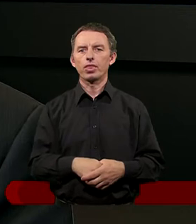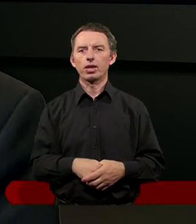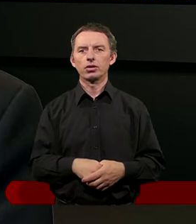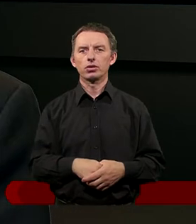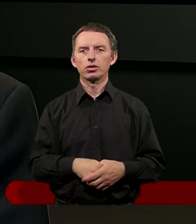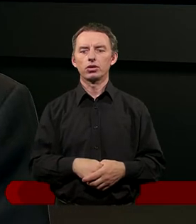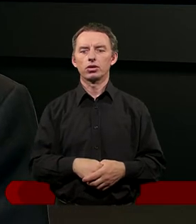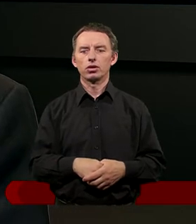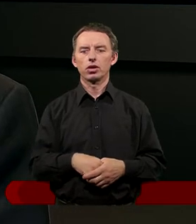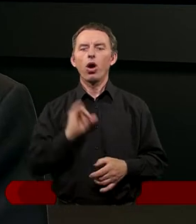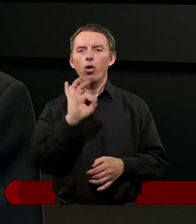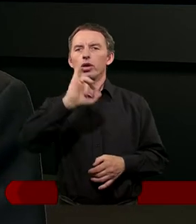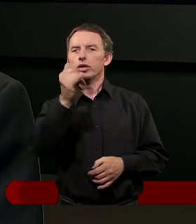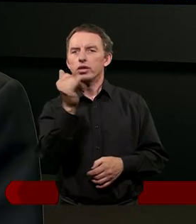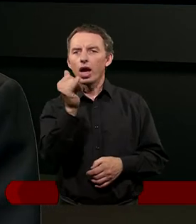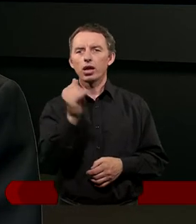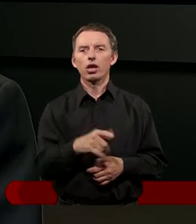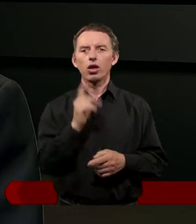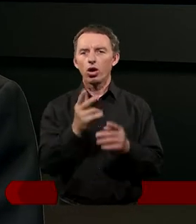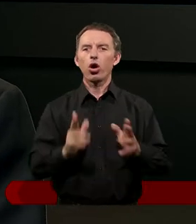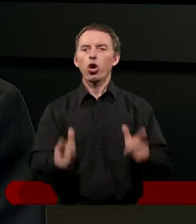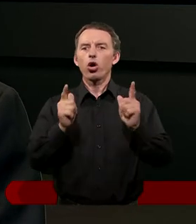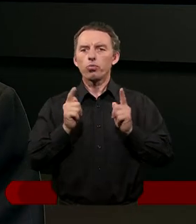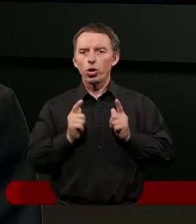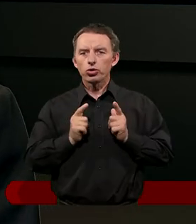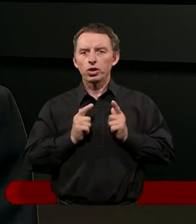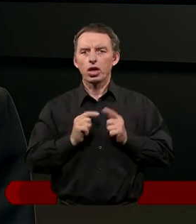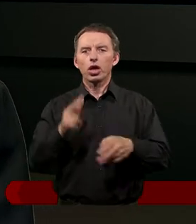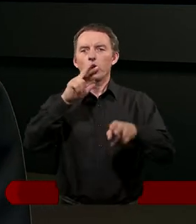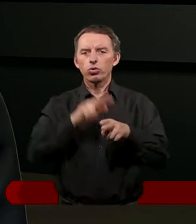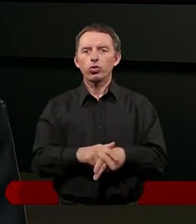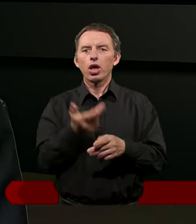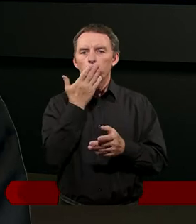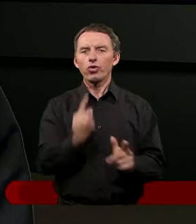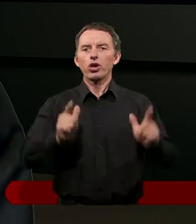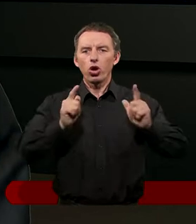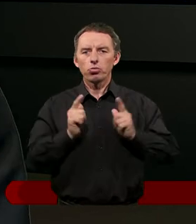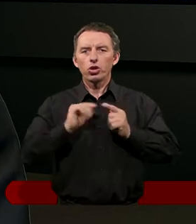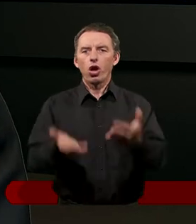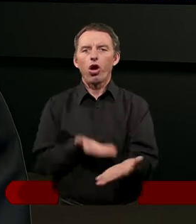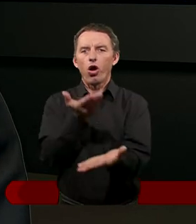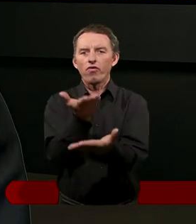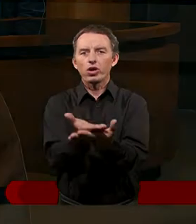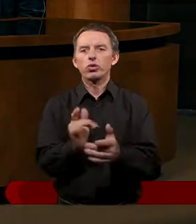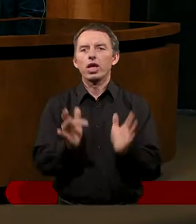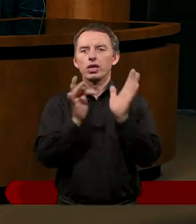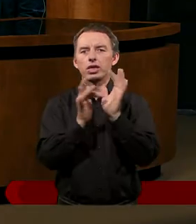O jaki odpoczynek tutaj chodzi? Jaki odpoczynek oferuje Jezus?